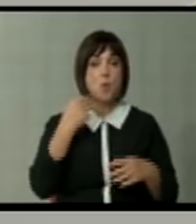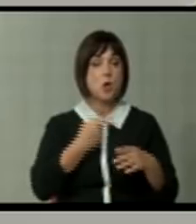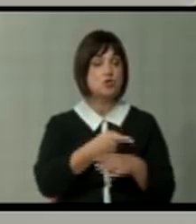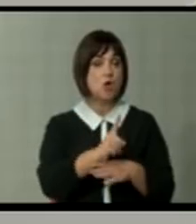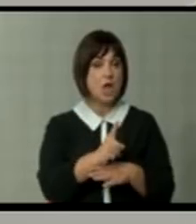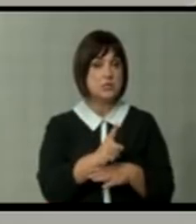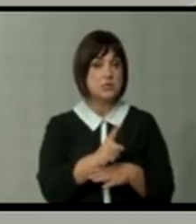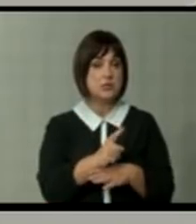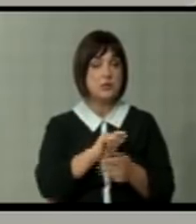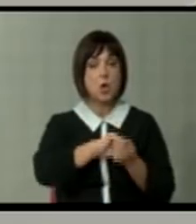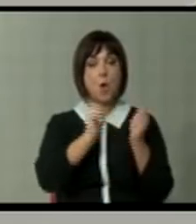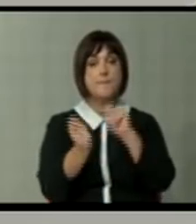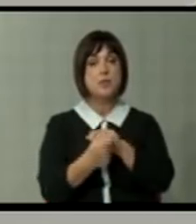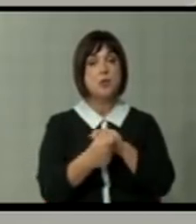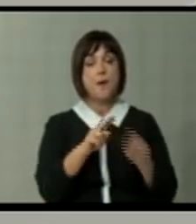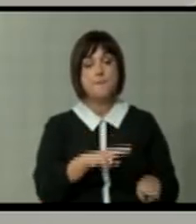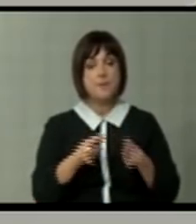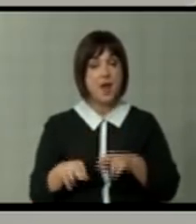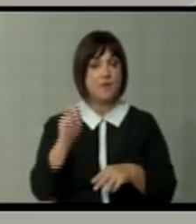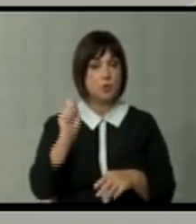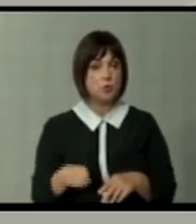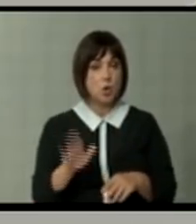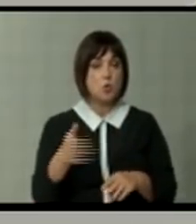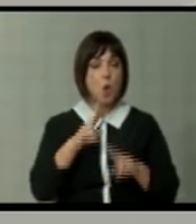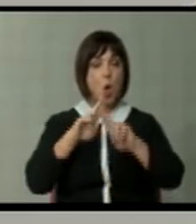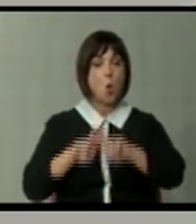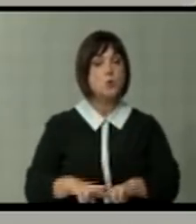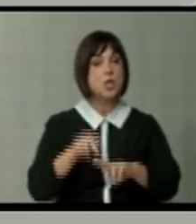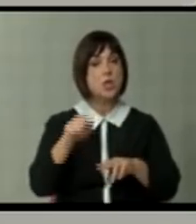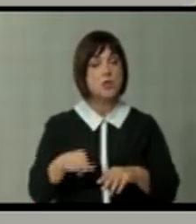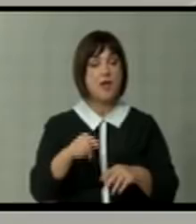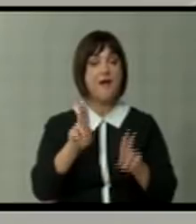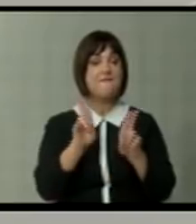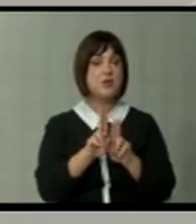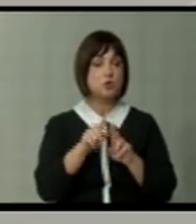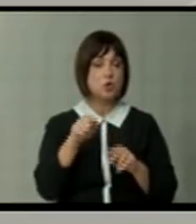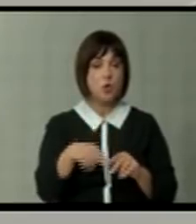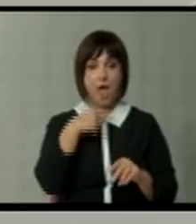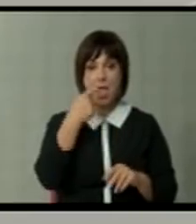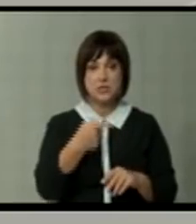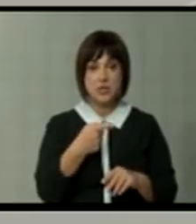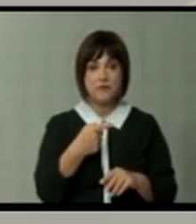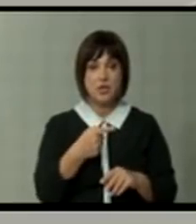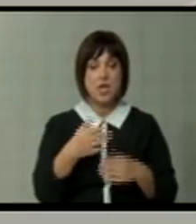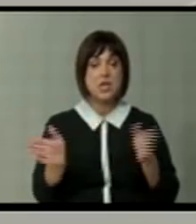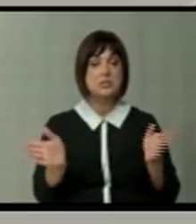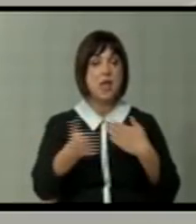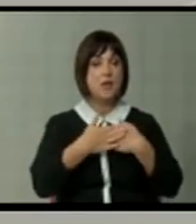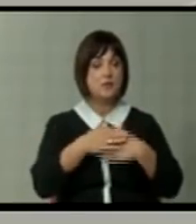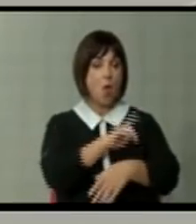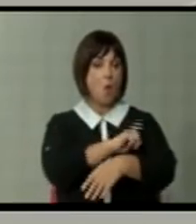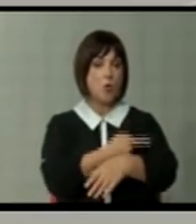шанса да го менуваме правосуството. Доколку остане на тоа дека Верушевски со оваа изјава ги затворил